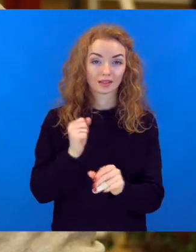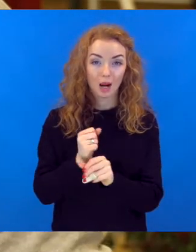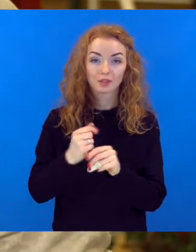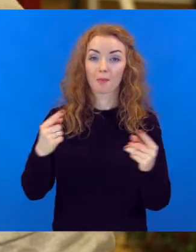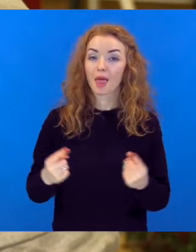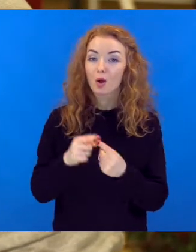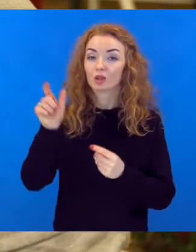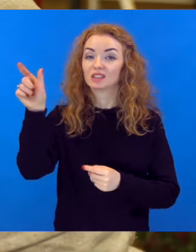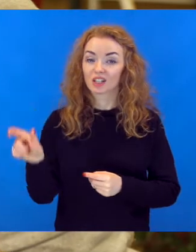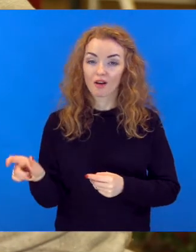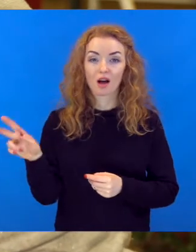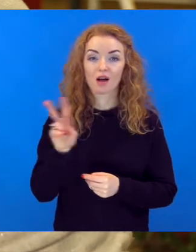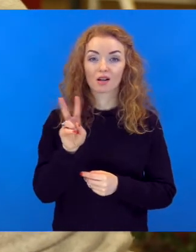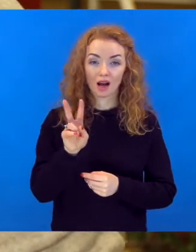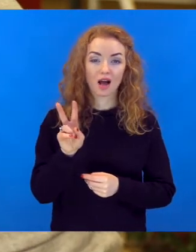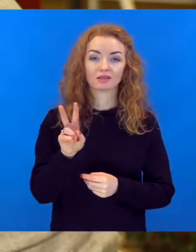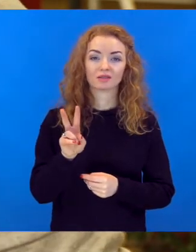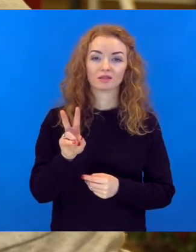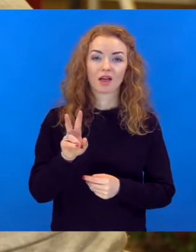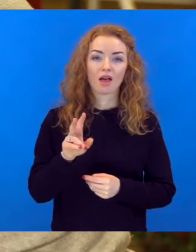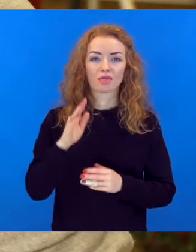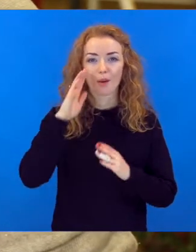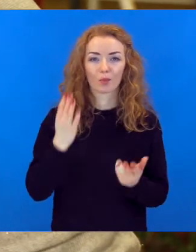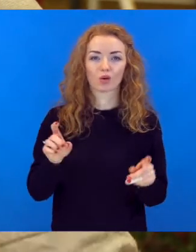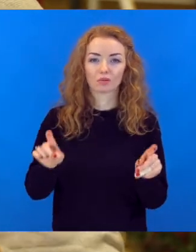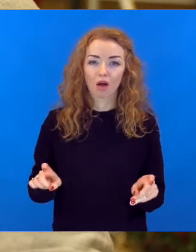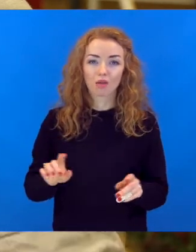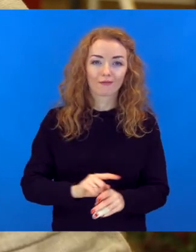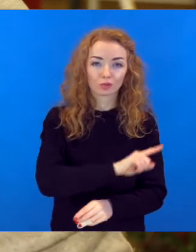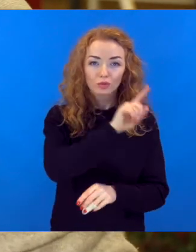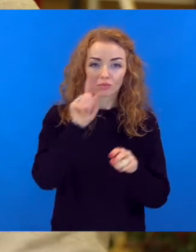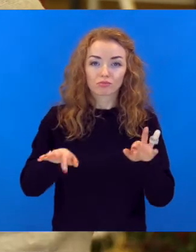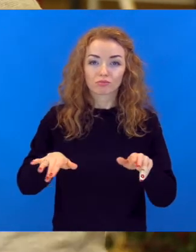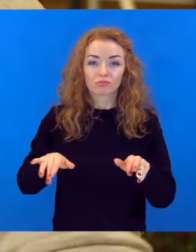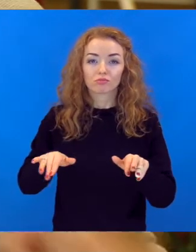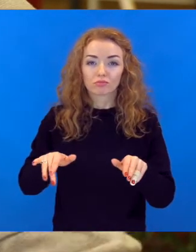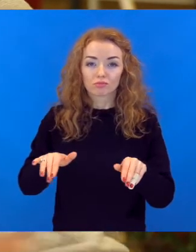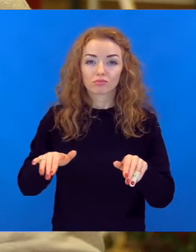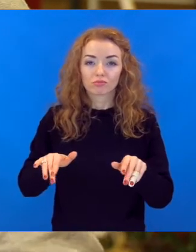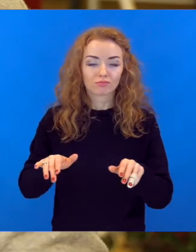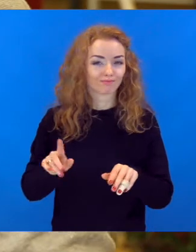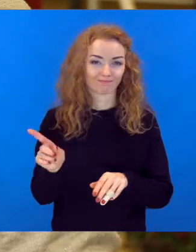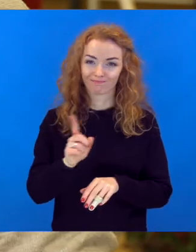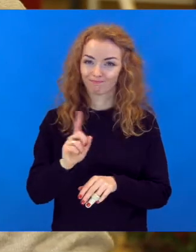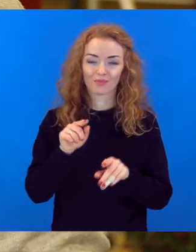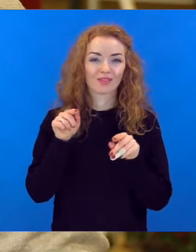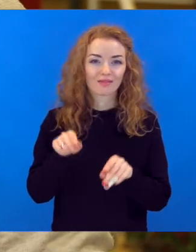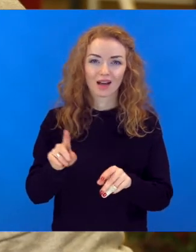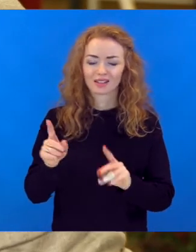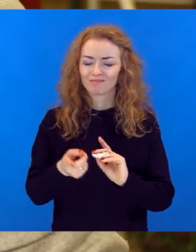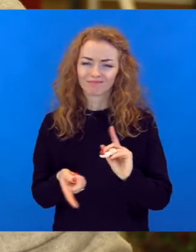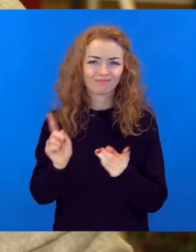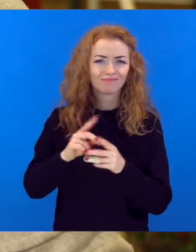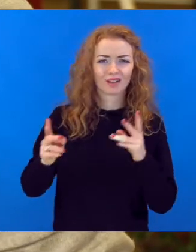cilvēkiem, kuri nespēja sēdēt kabinetā pie datora visu dienu un cilāt papīrišus. Tas